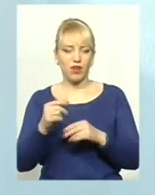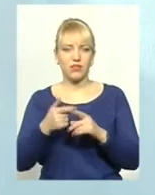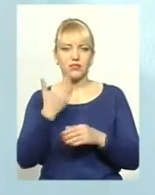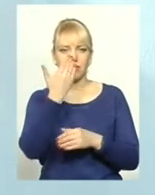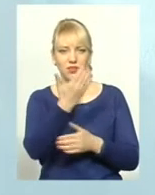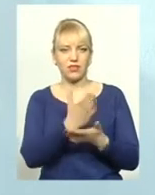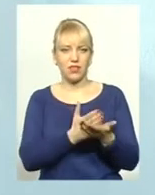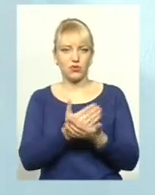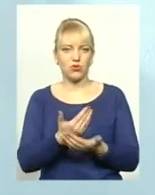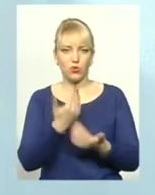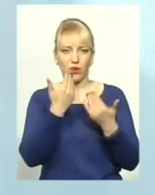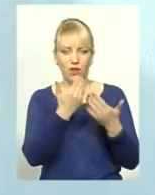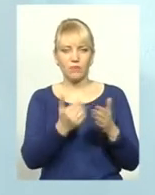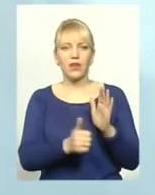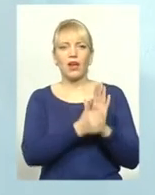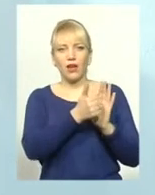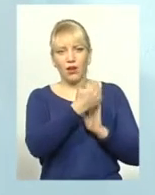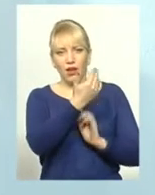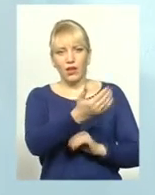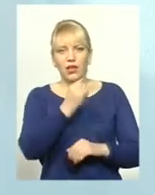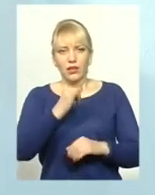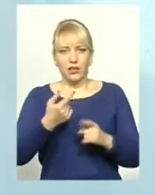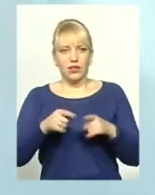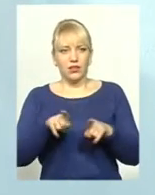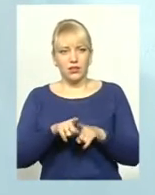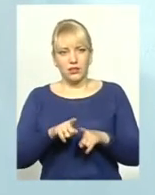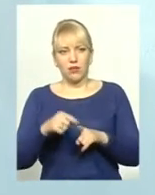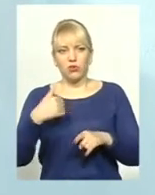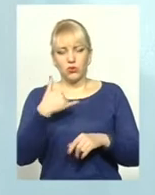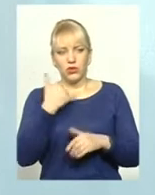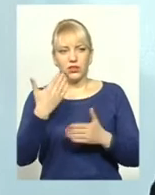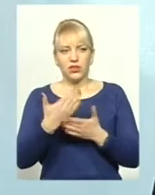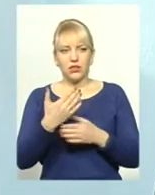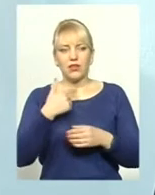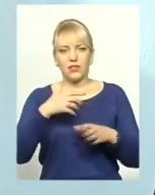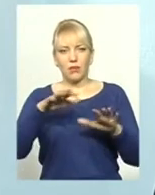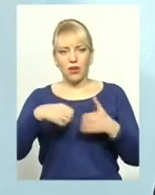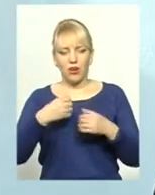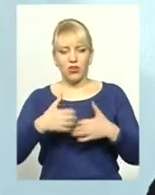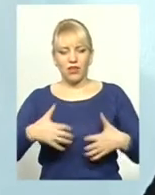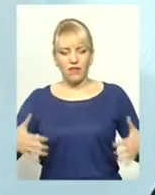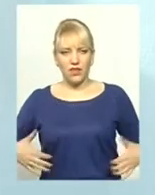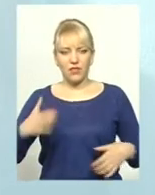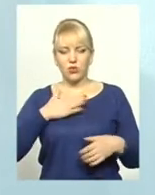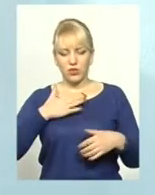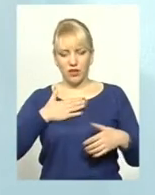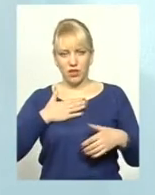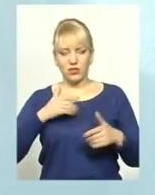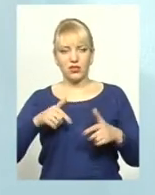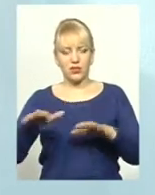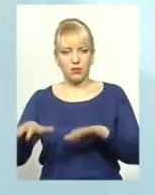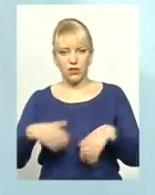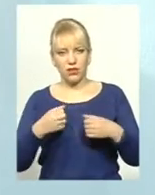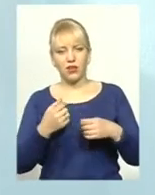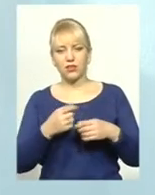-друге, саме головне, знається, що німці забирають у німецькі родини тварин наших з притулку. Незалежно від того, який притулок. Це може бути вулична тварина,